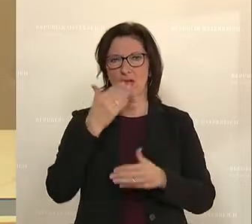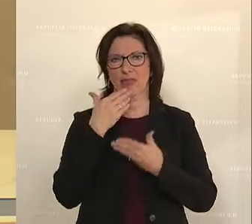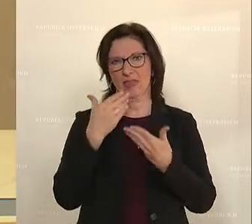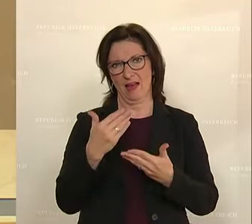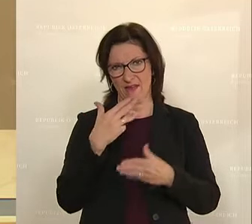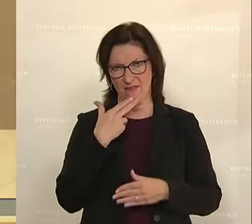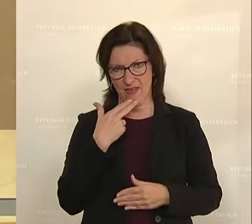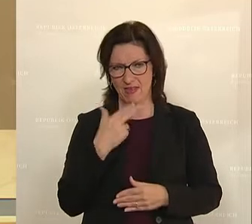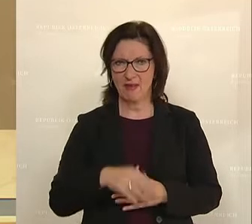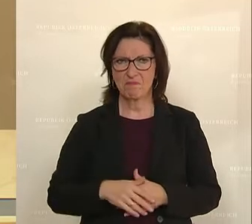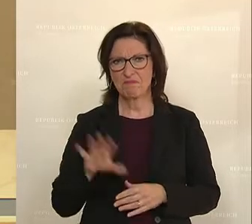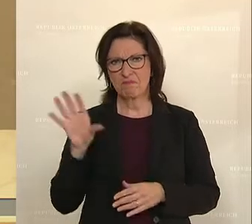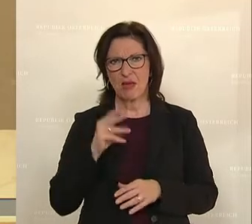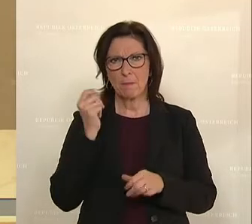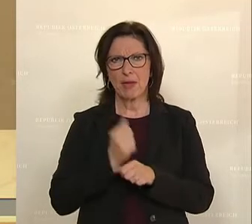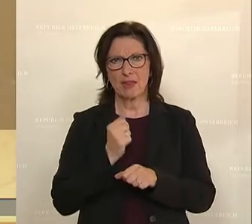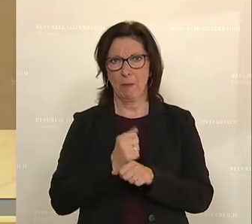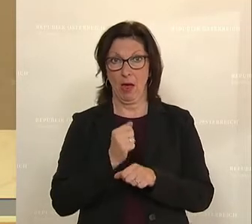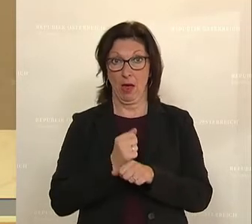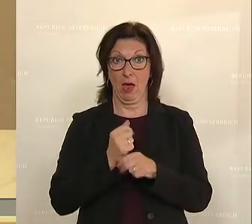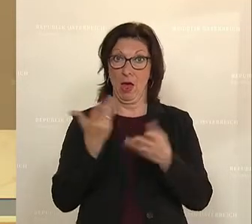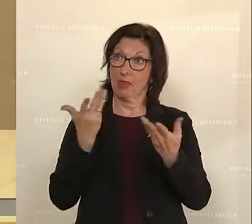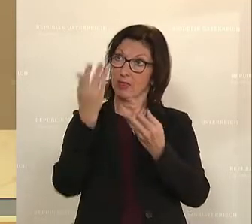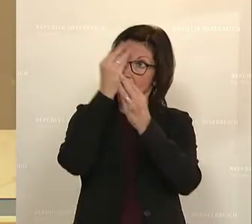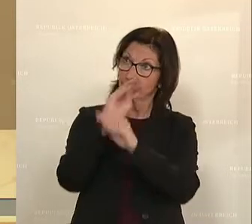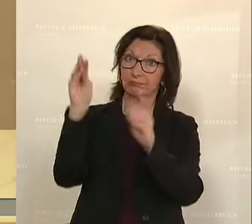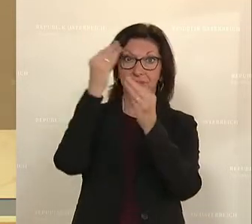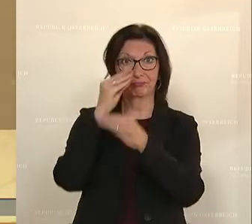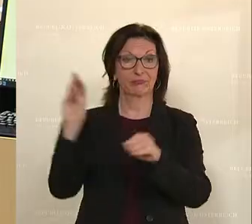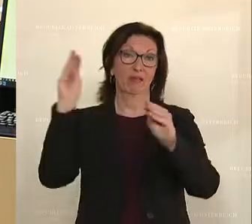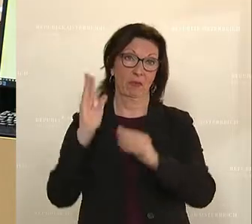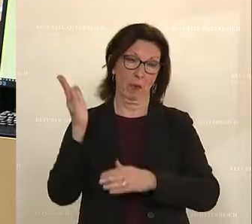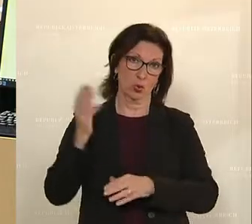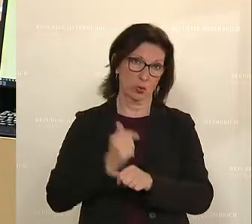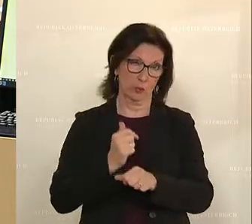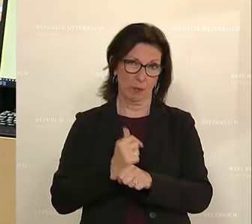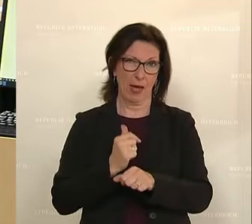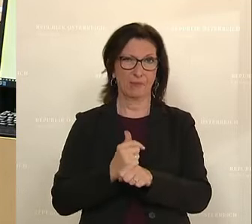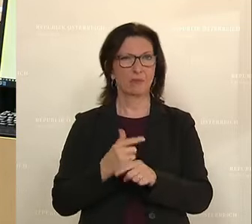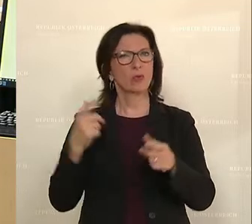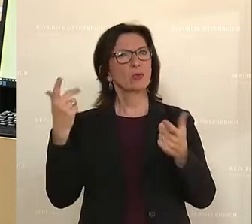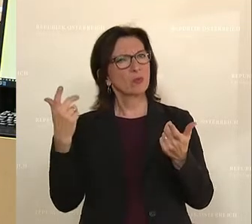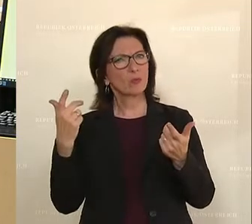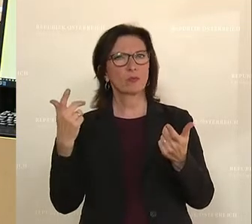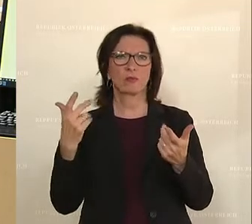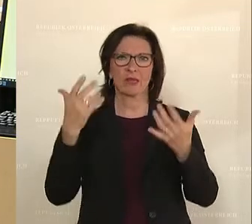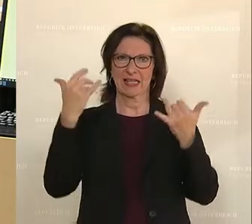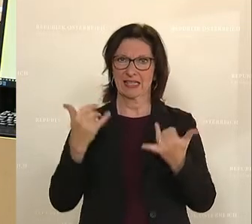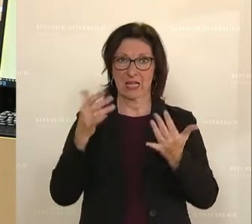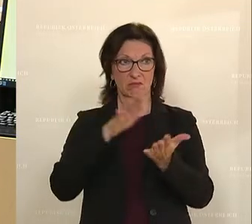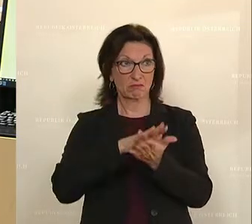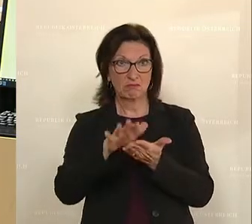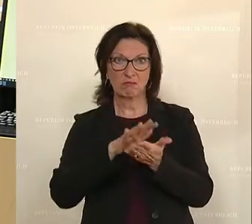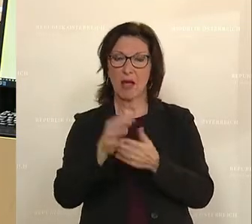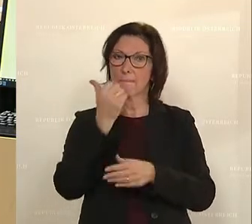engagierten Mitarbeiterinnen und Mitarbeitern für diese wichtige Informationsarbeit. Die Zuschüsse für die laufenden Aufwände an die